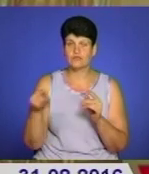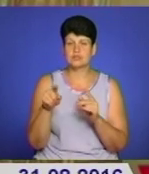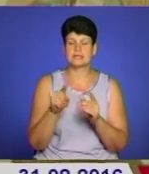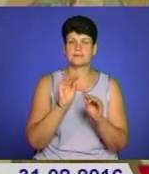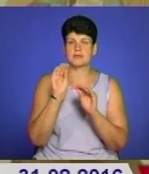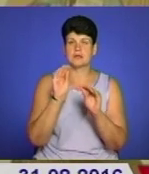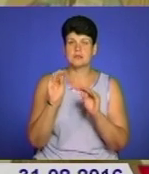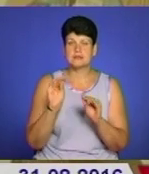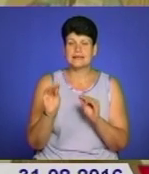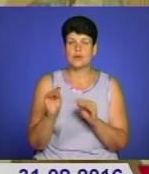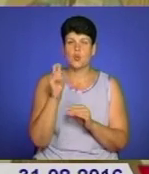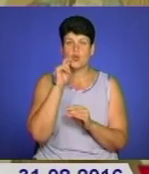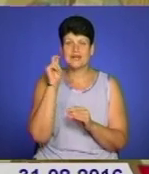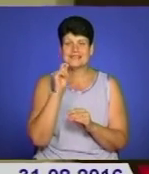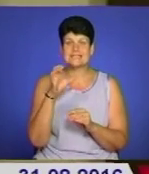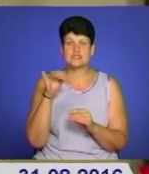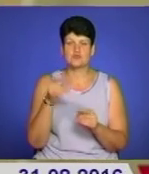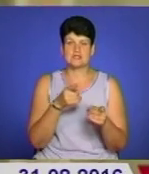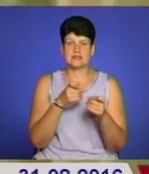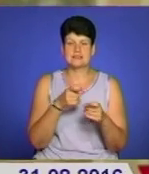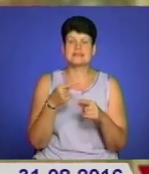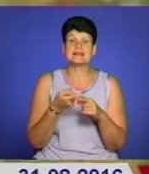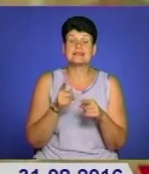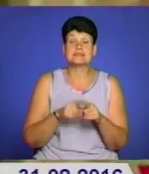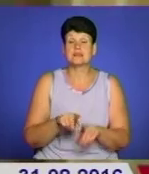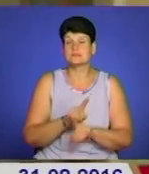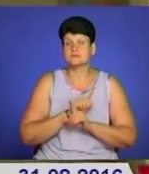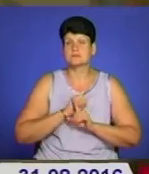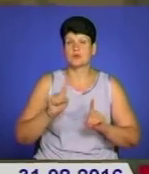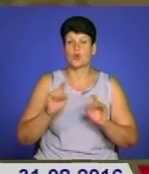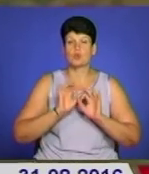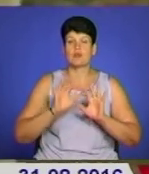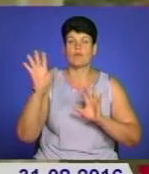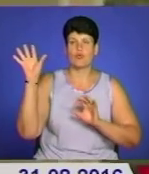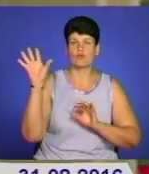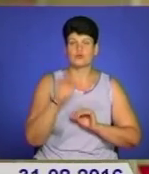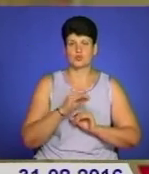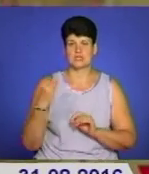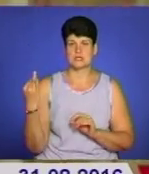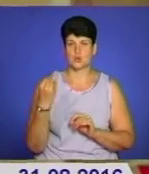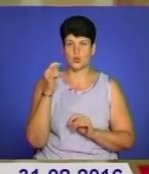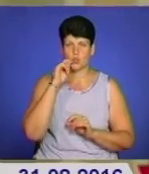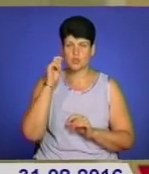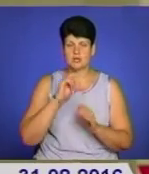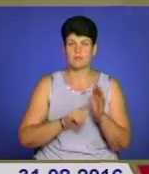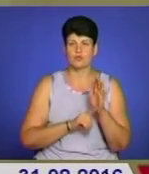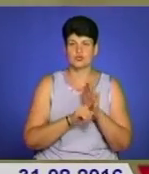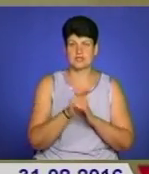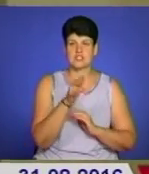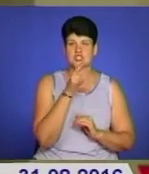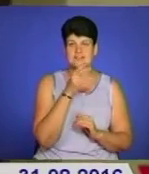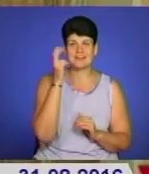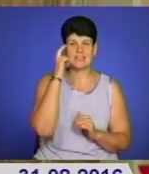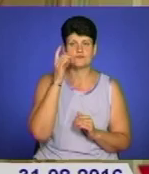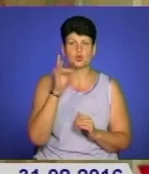стінах каплиці не лише українських січовиків. Цей унікальний триптих розповідає про всю історію України, починаючи з часів Київської